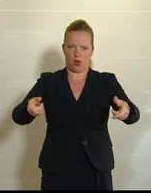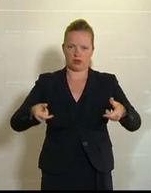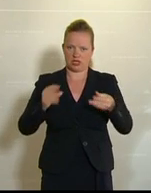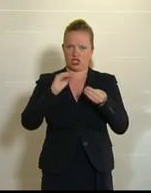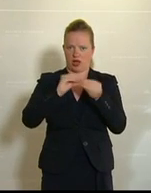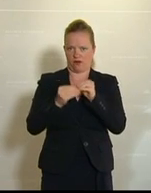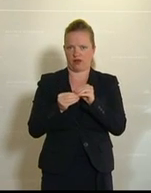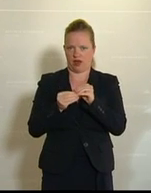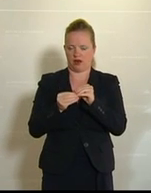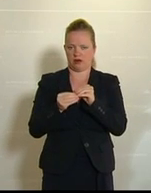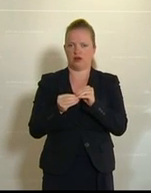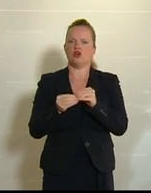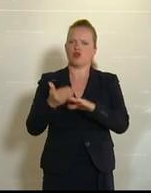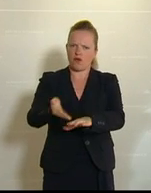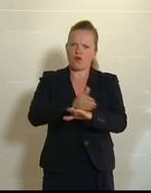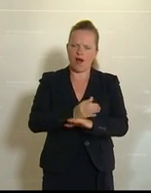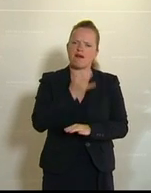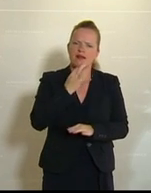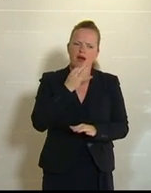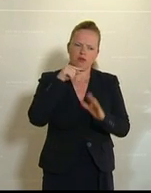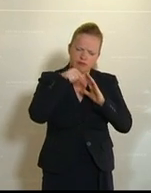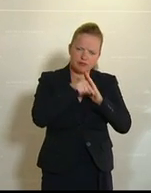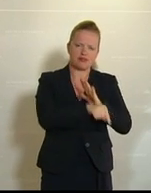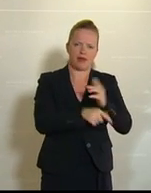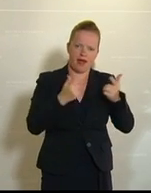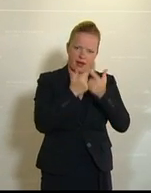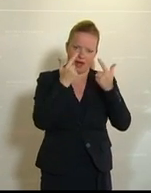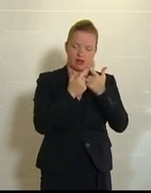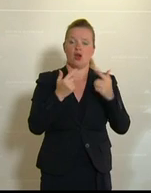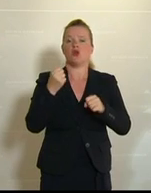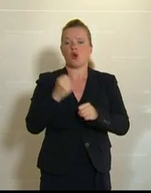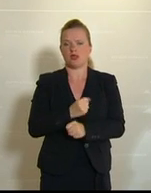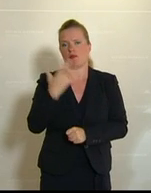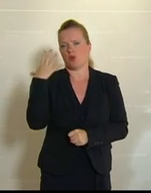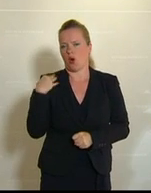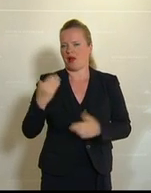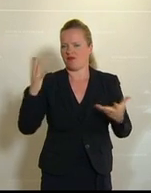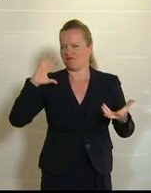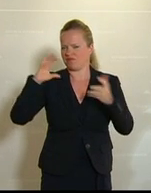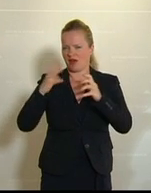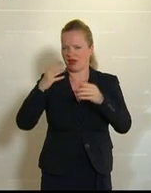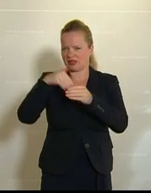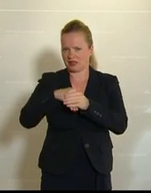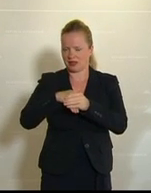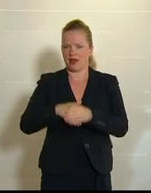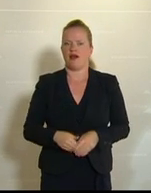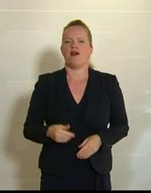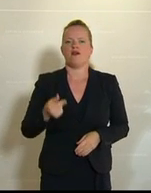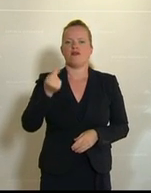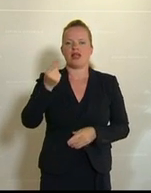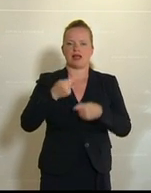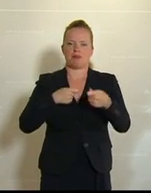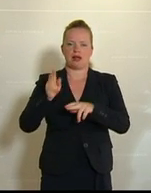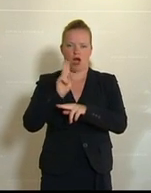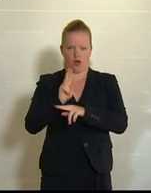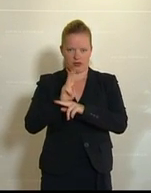ausführlich erklärt. Trotzdem noch einmal, worum geht es? Die Finanzmarktaufsicht soll die